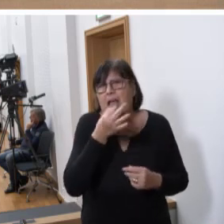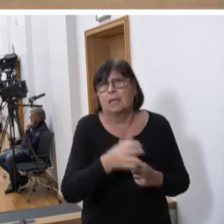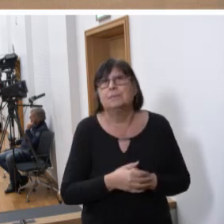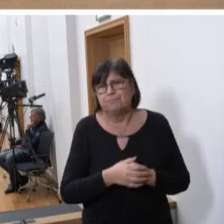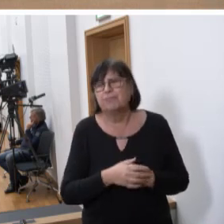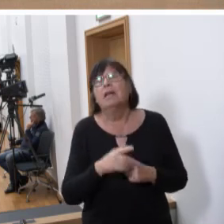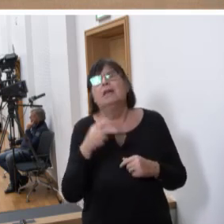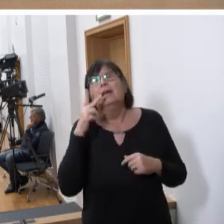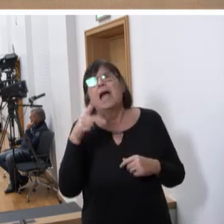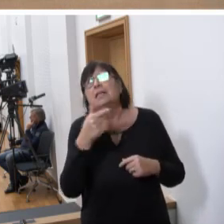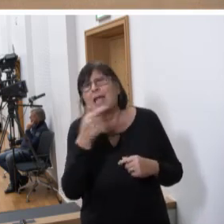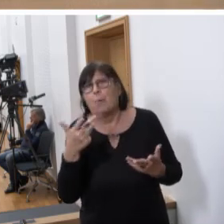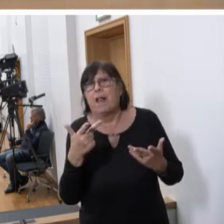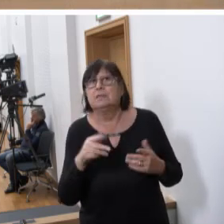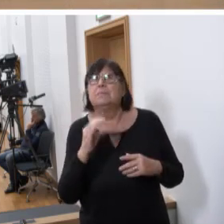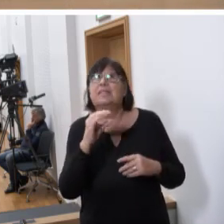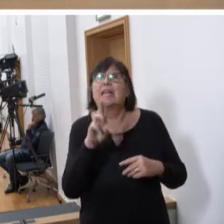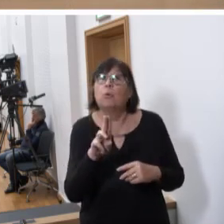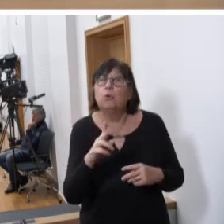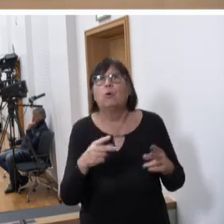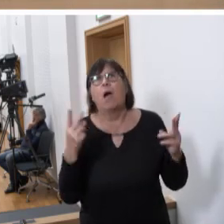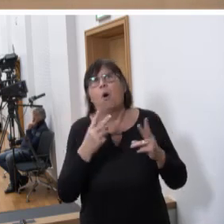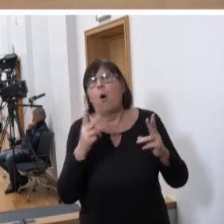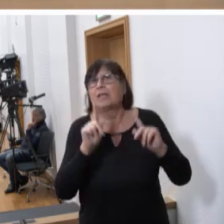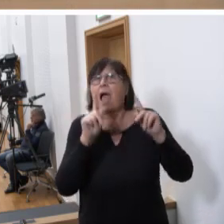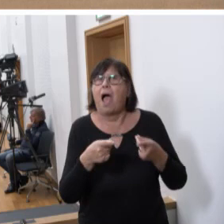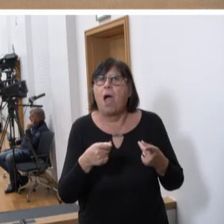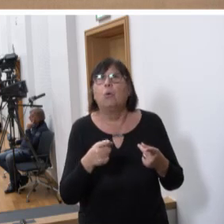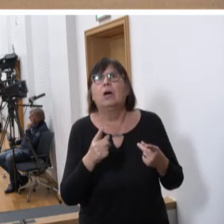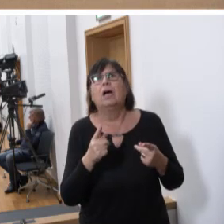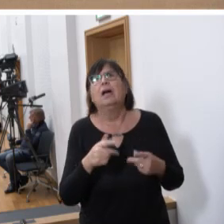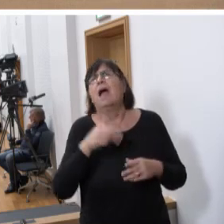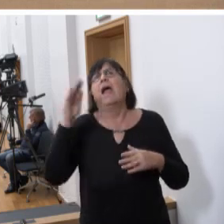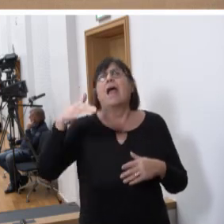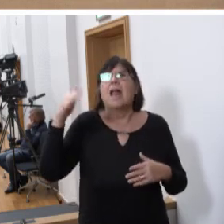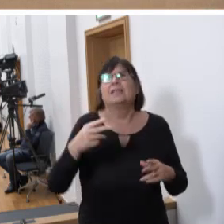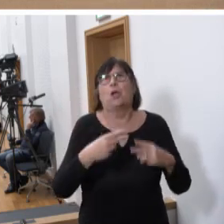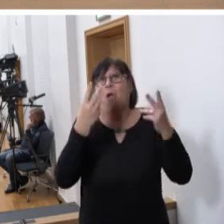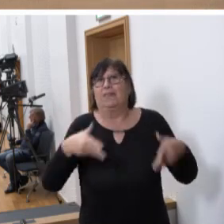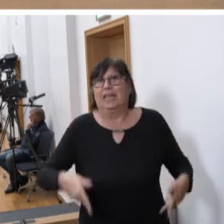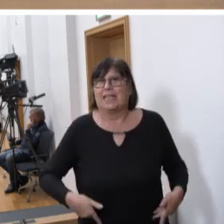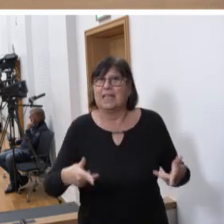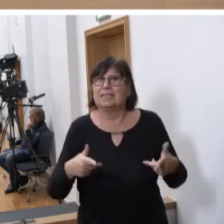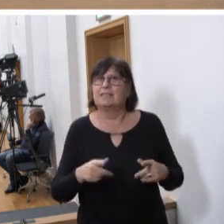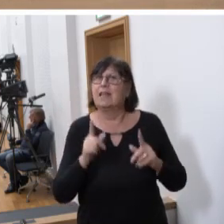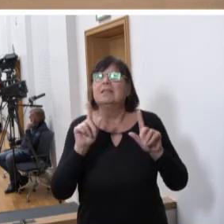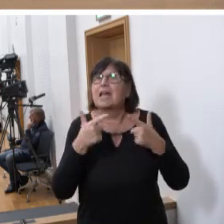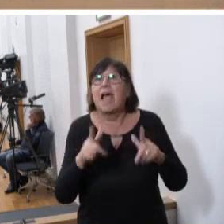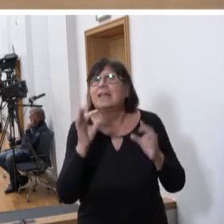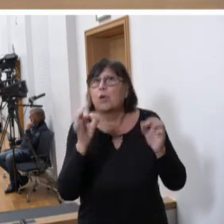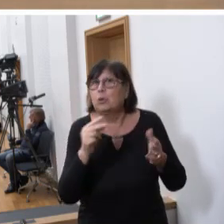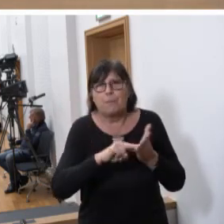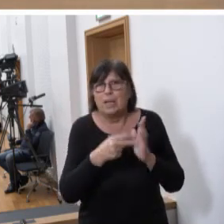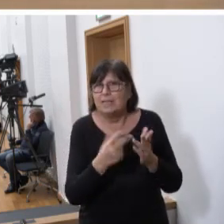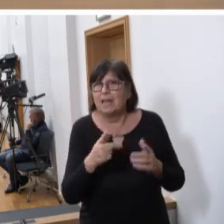Herr Theobald, die CDU oder auch, wie Sie jetzt genannt werden, die Helden des öffentlichen Dienstes, das ist einfach keine gute Politik.